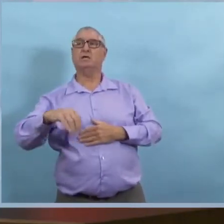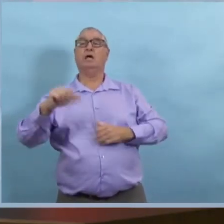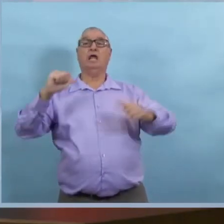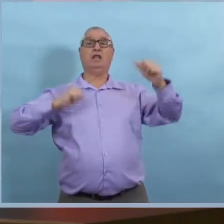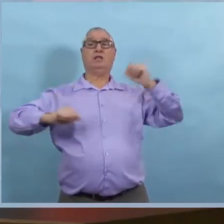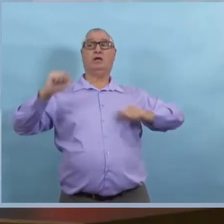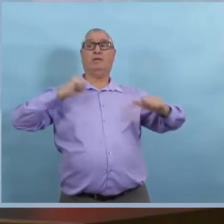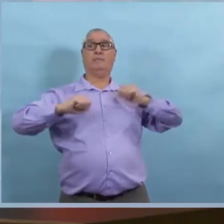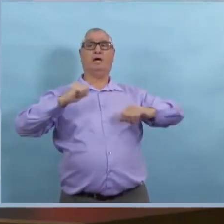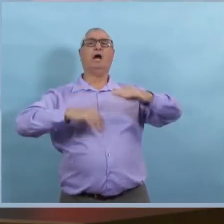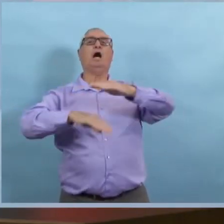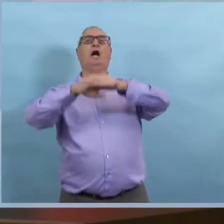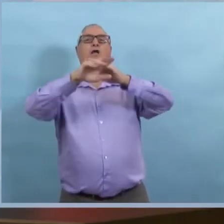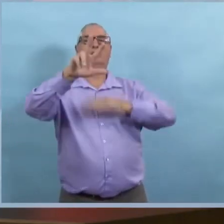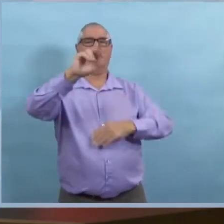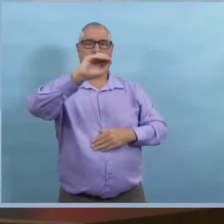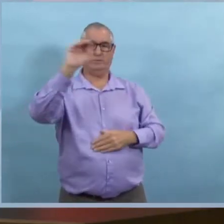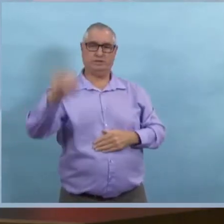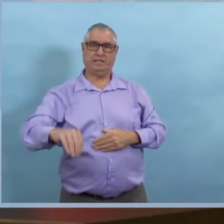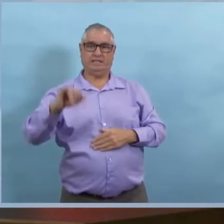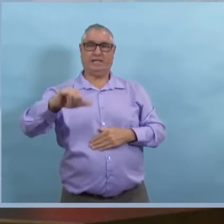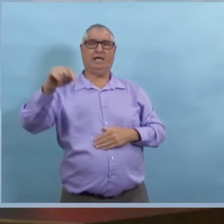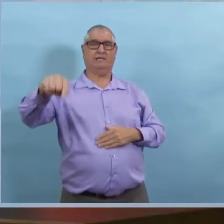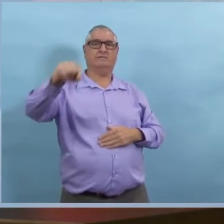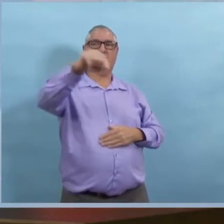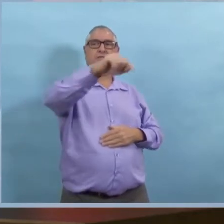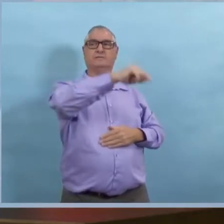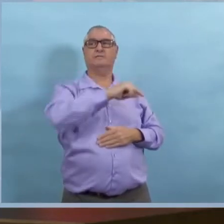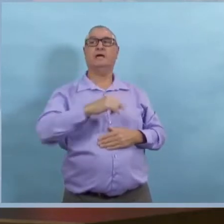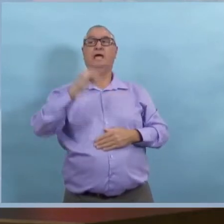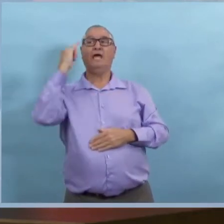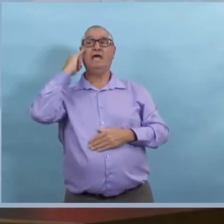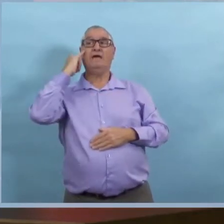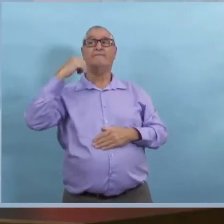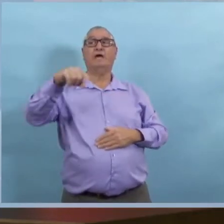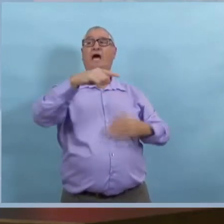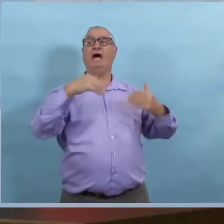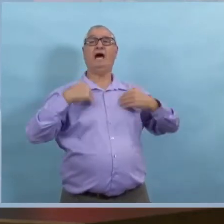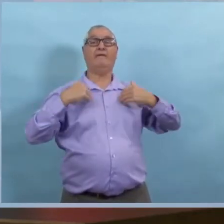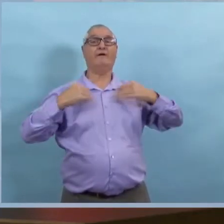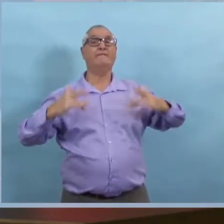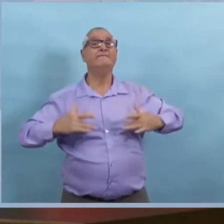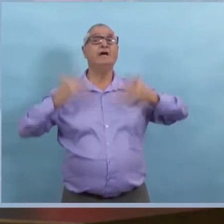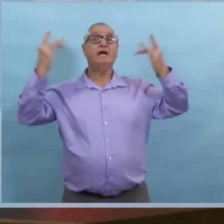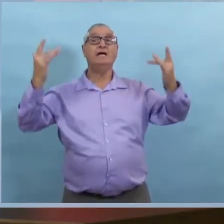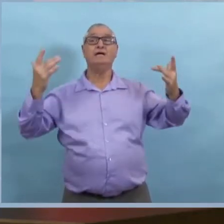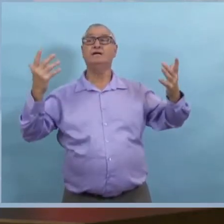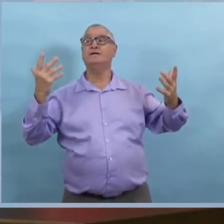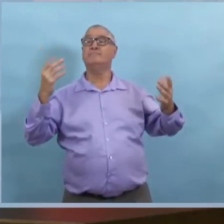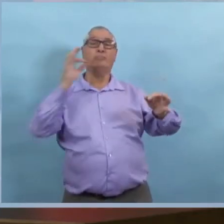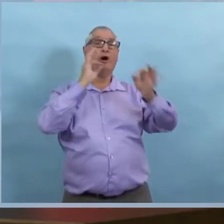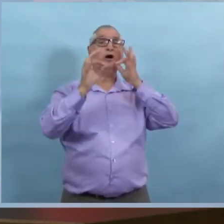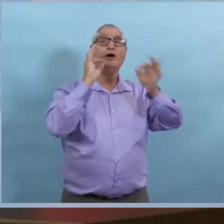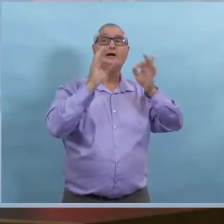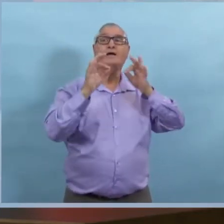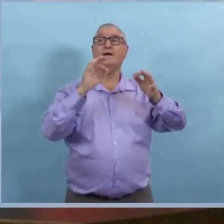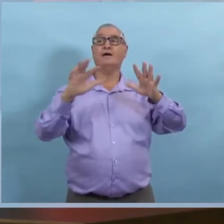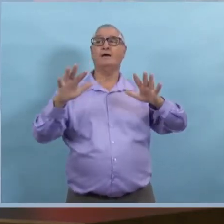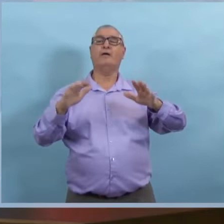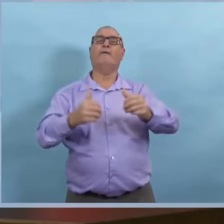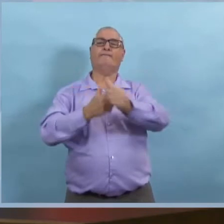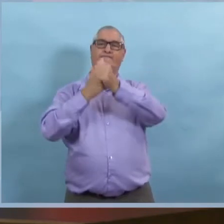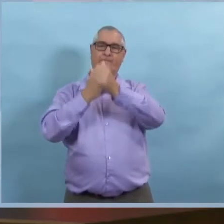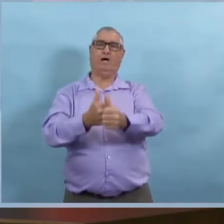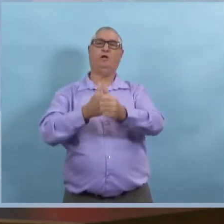Donc, par exemple, vous avez un cinéma qui doit avoir 30 % de capacité pour tous les films, mais s'il y a un anniversaire, par